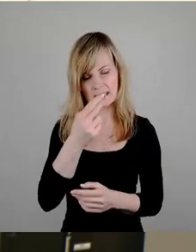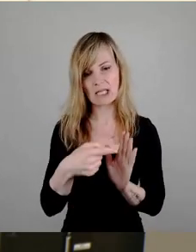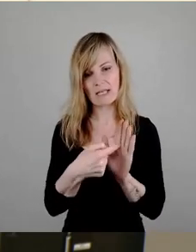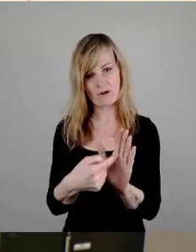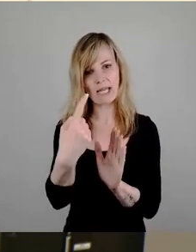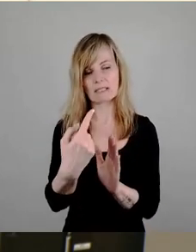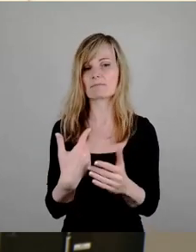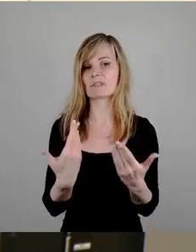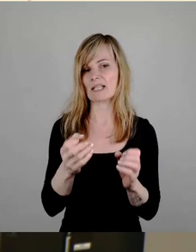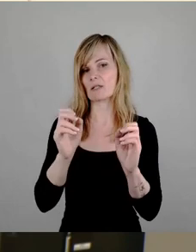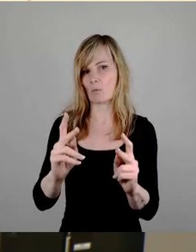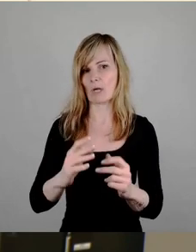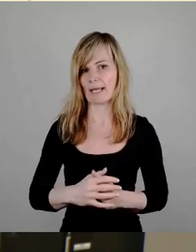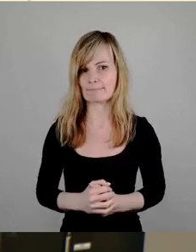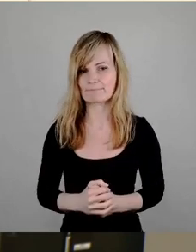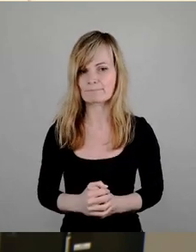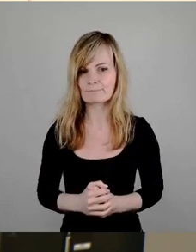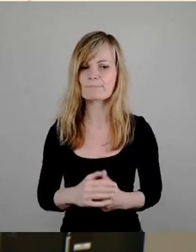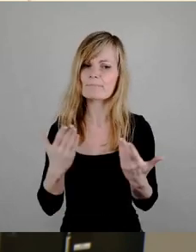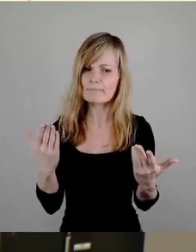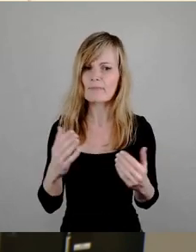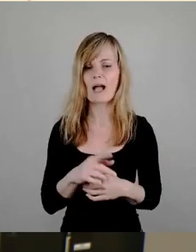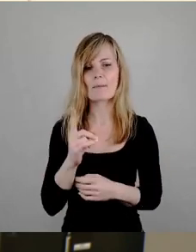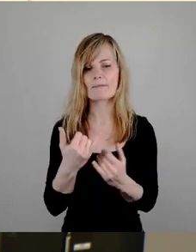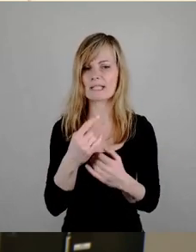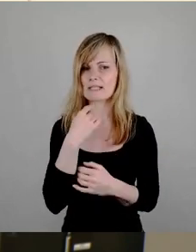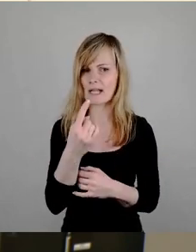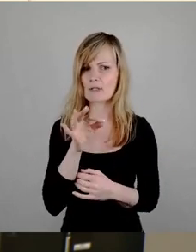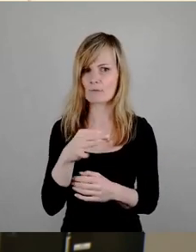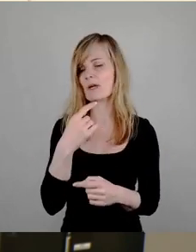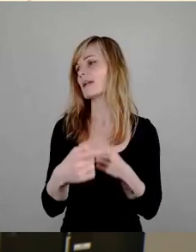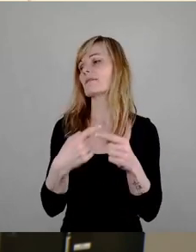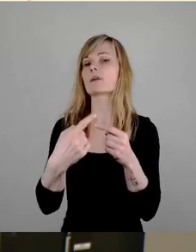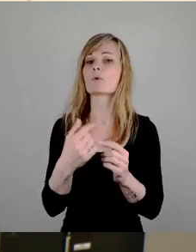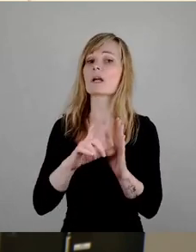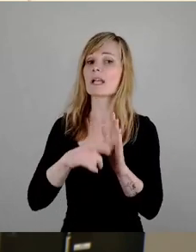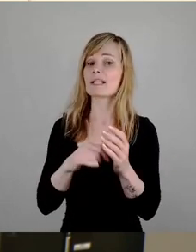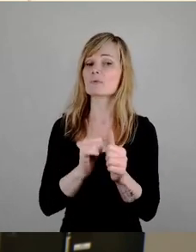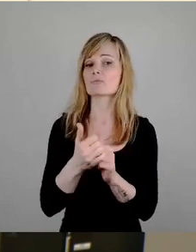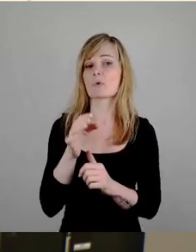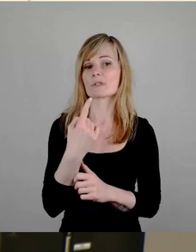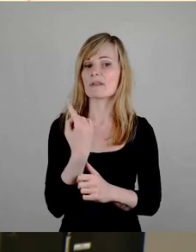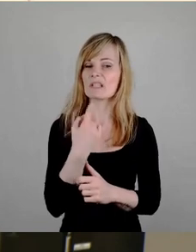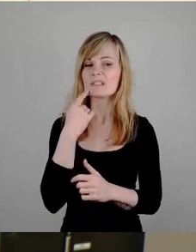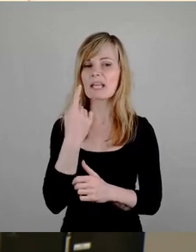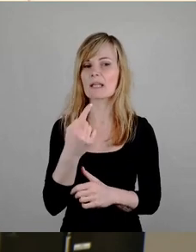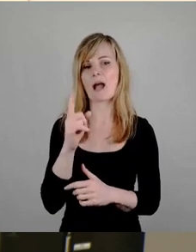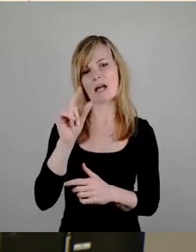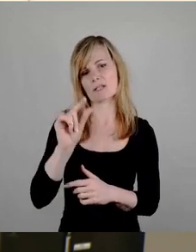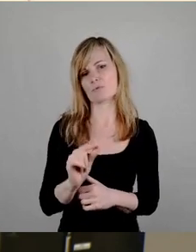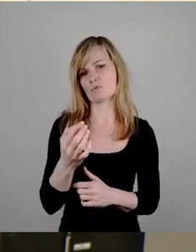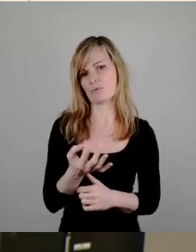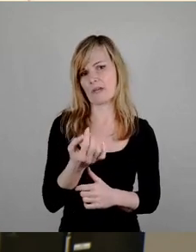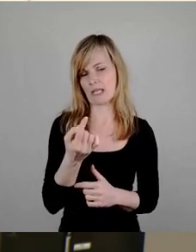das okay Aber wie gesagt, für eine Entwicklung des Leistungssportes halten wir das für zu wenig Wir werden